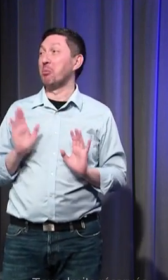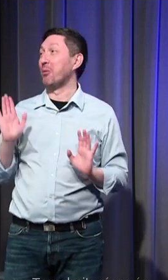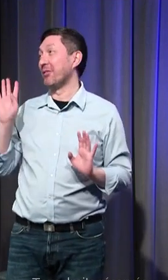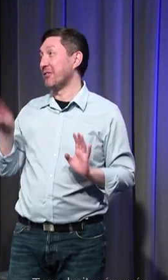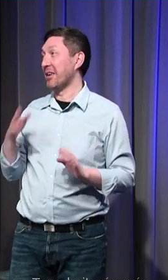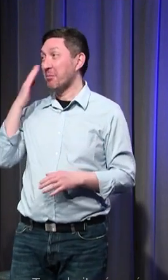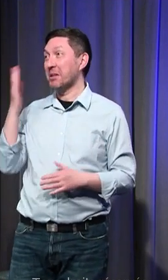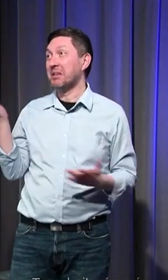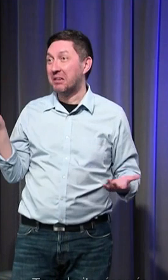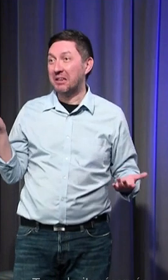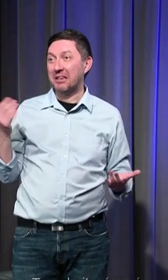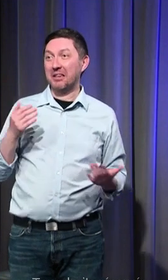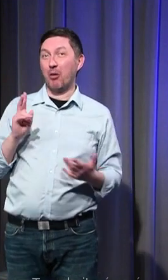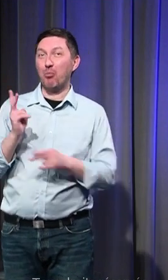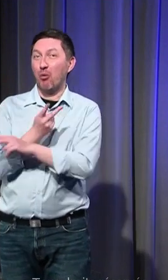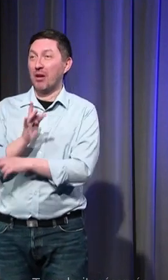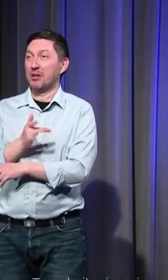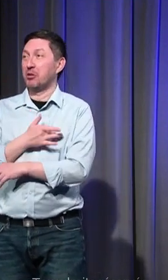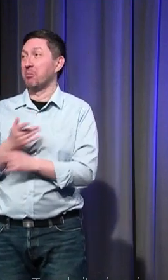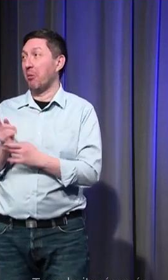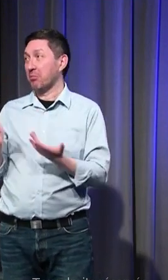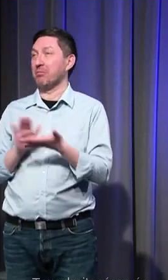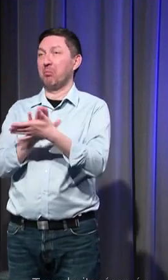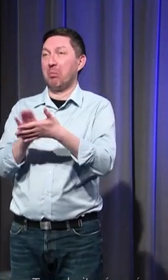j'avais de mauvais sentiments ou de mauvaises pensées